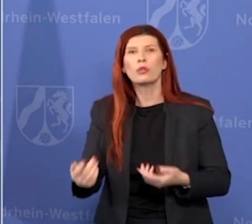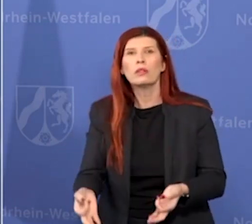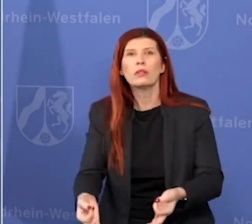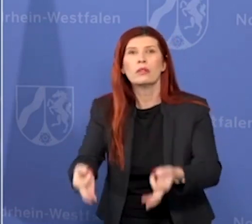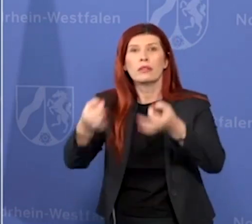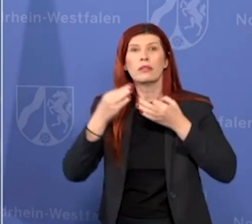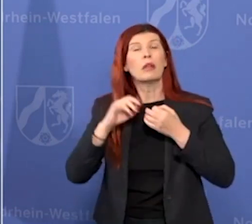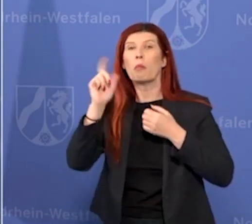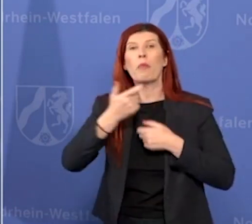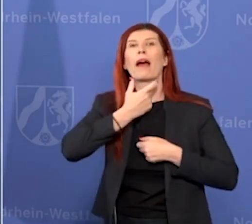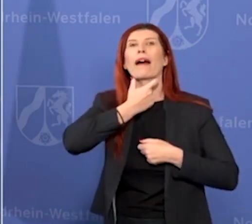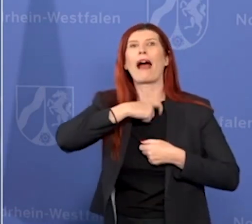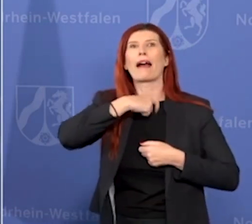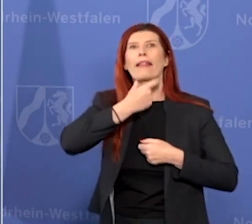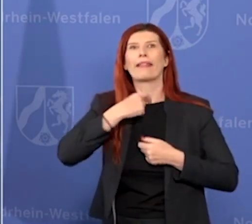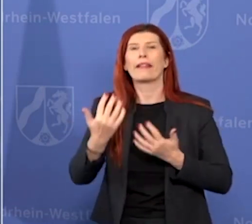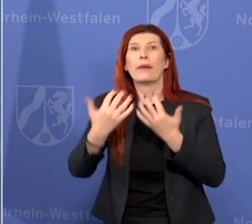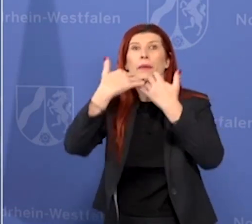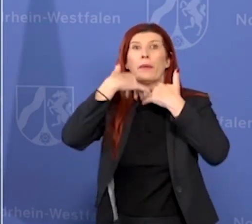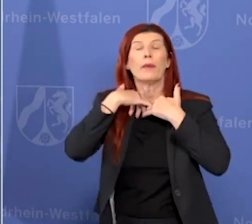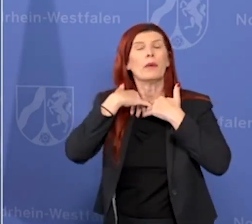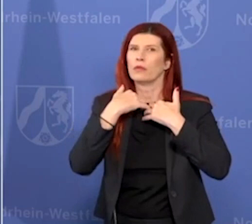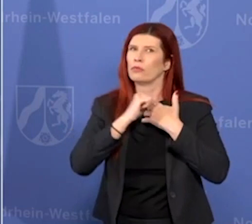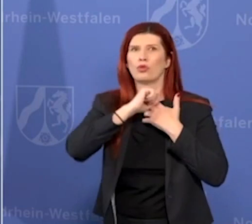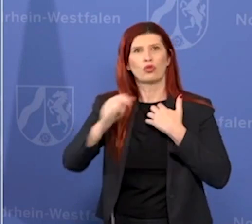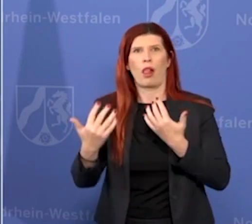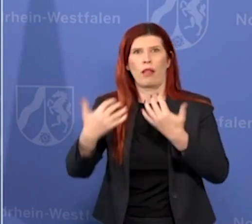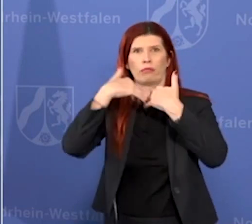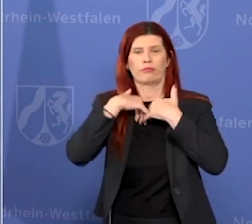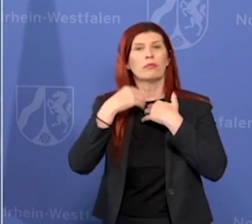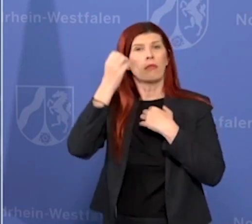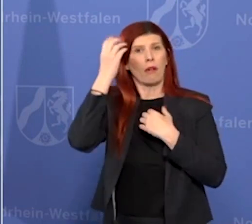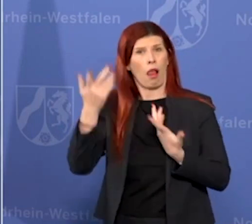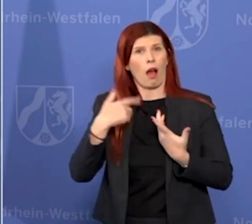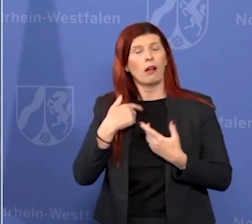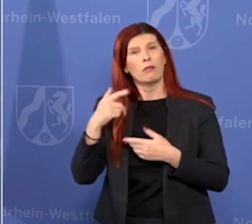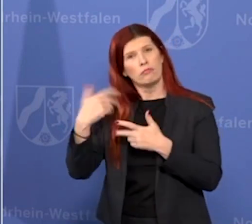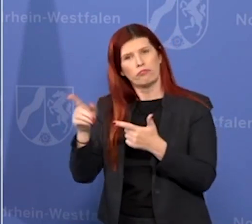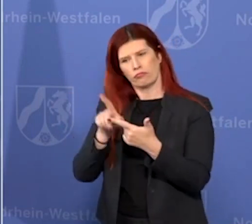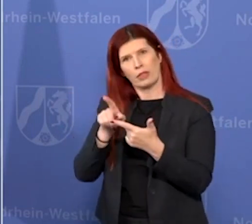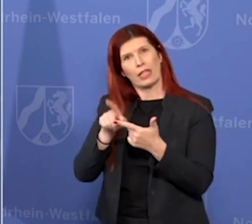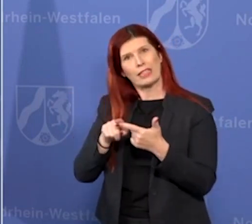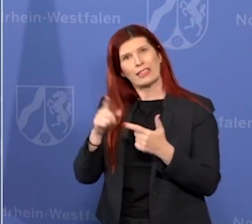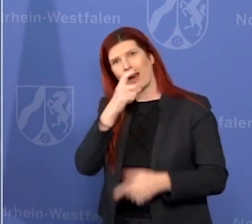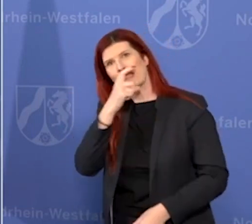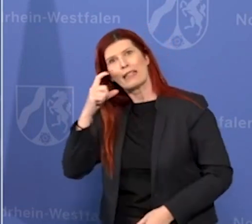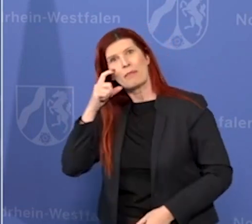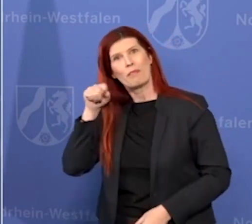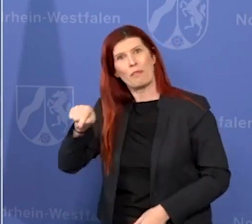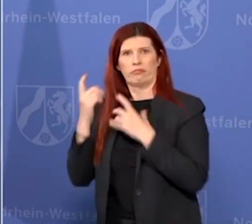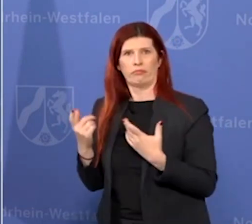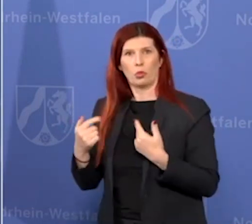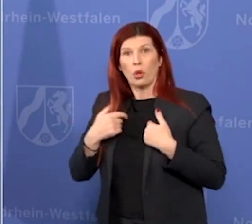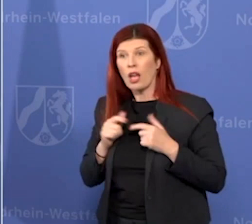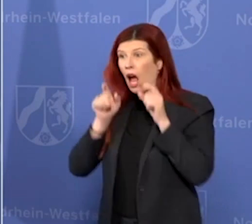leicht verbreitet, eben auch über Tröpfchen, kann natürlich das Tragen einer Seuchenmaske einen Unterschied machen, um andere zu